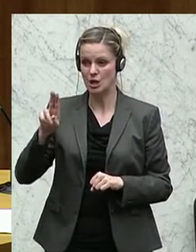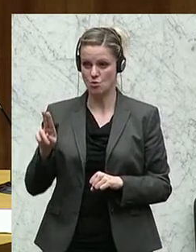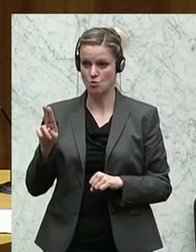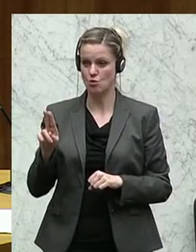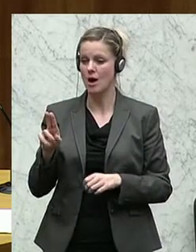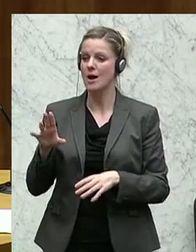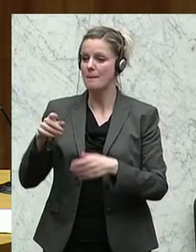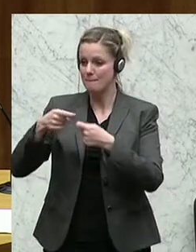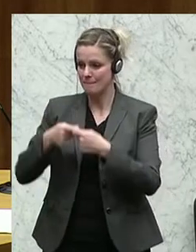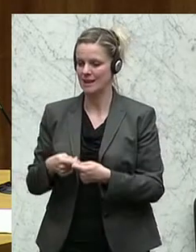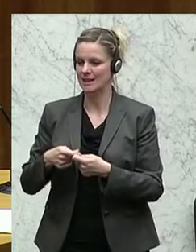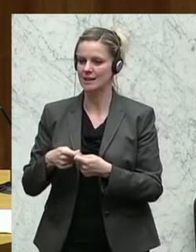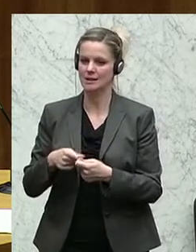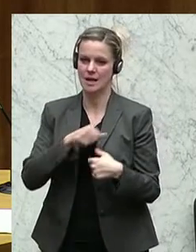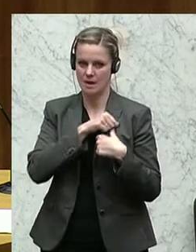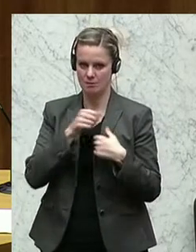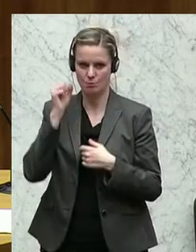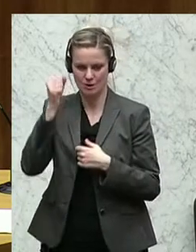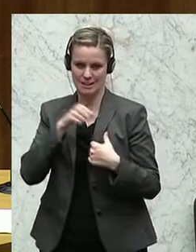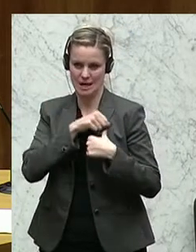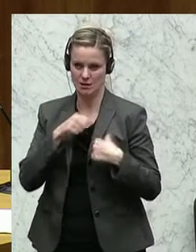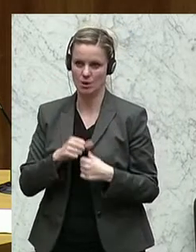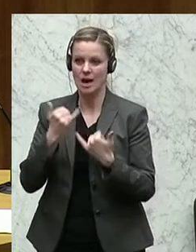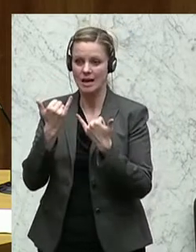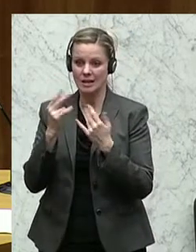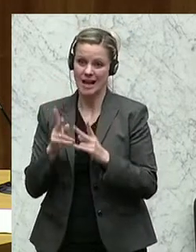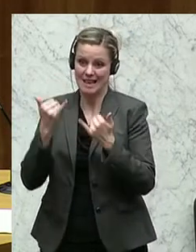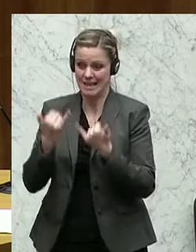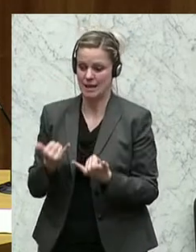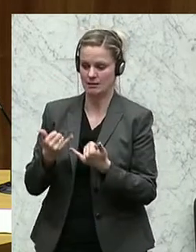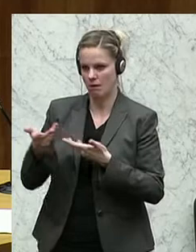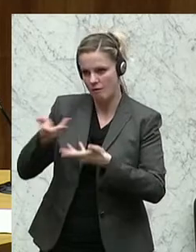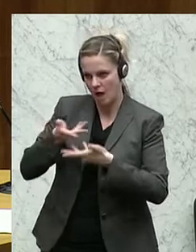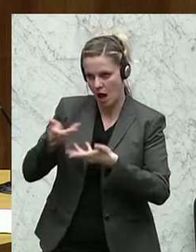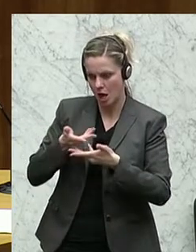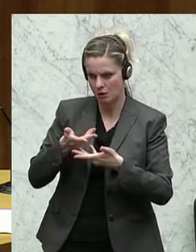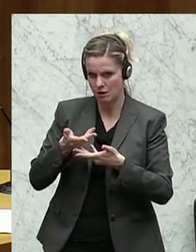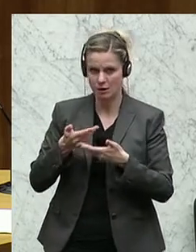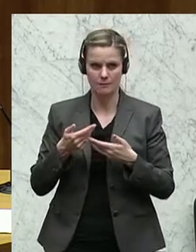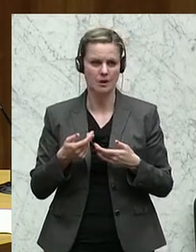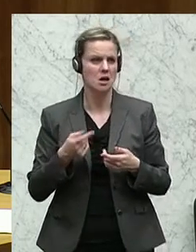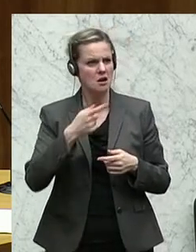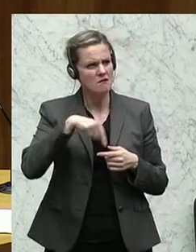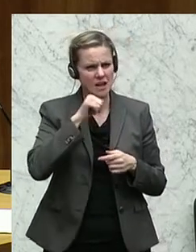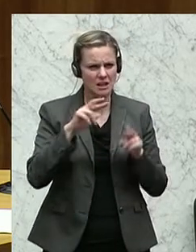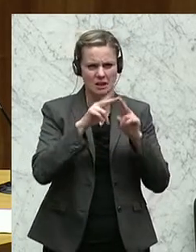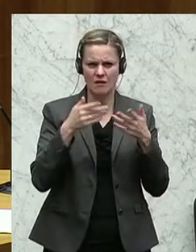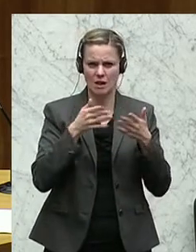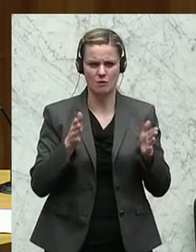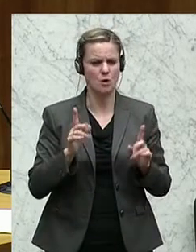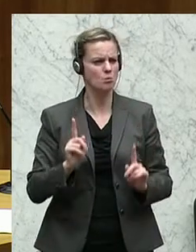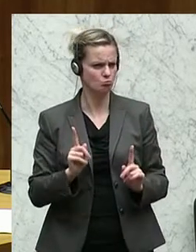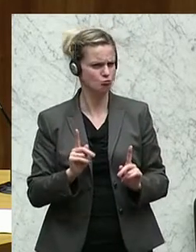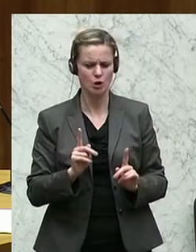von vornherein bilateral ausverhandelt werden. Denn es hat nichts mit Mangel der Weltoffenheit zu tun, wenn man in